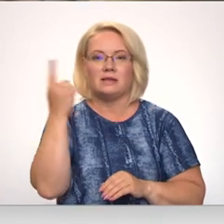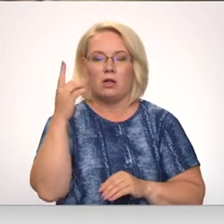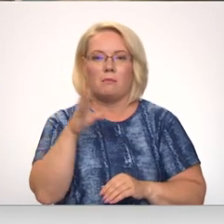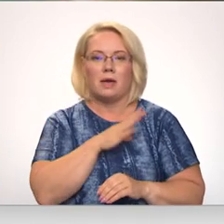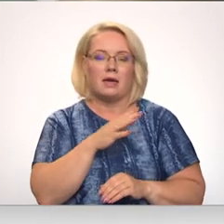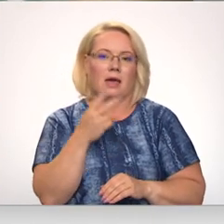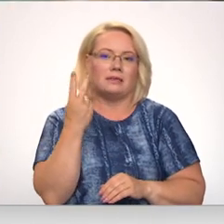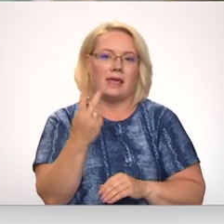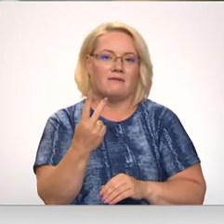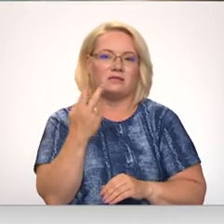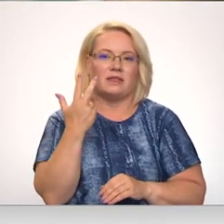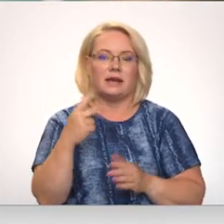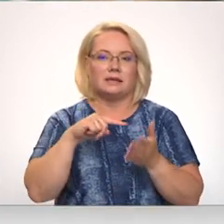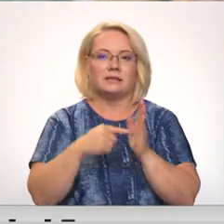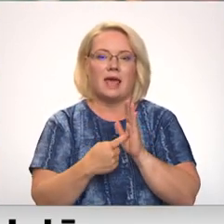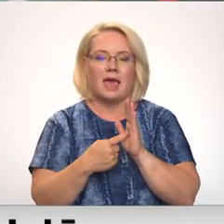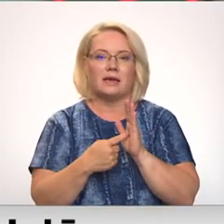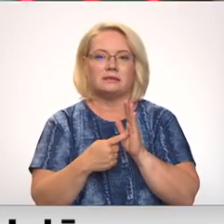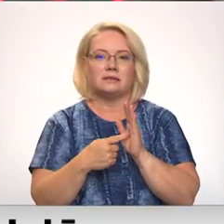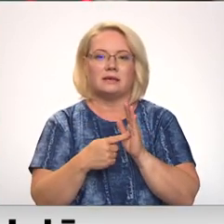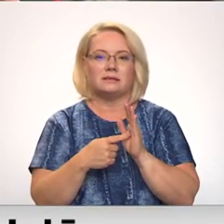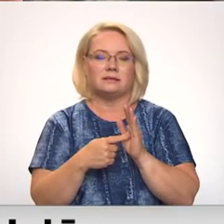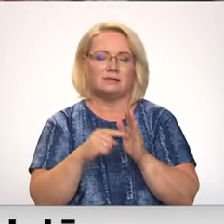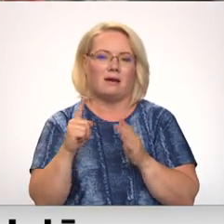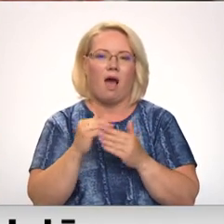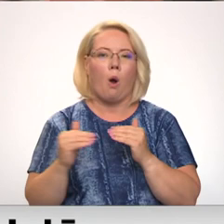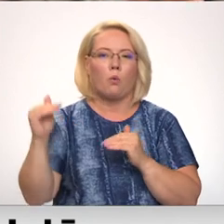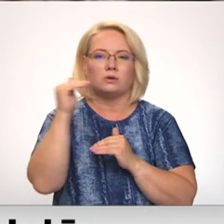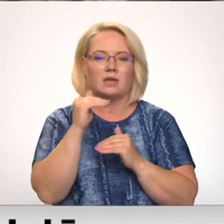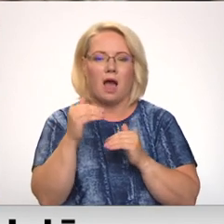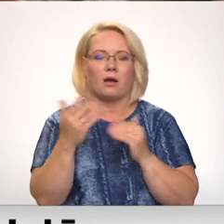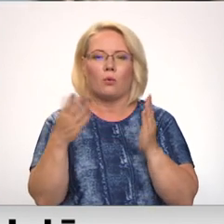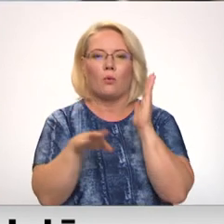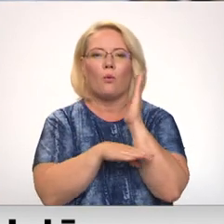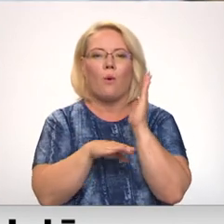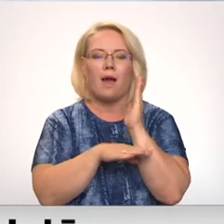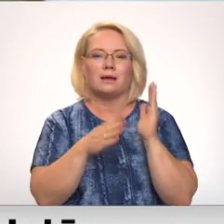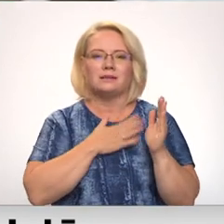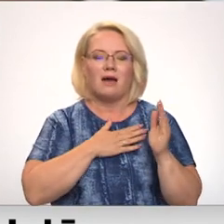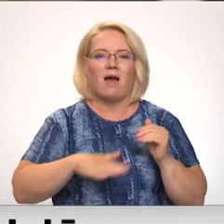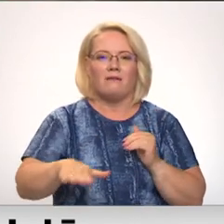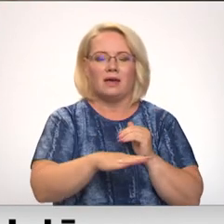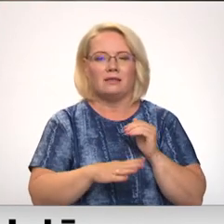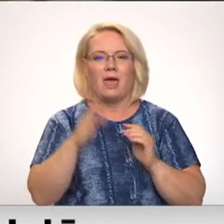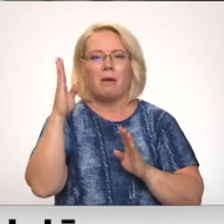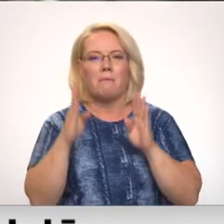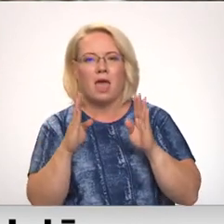būtu divas, varbūt pat trīs vejas lielāk nekā kokiem patīk. Nekā kokiem ir tur, kur koki ir savā vidē, mešs, parki.